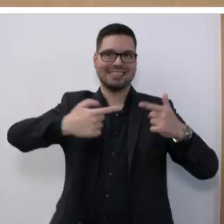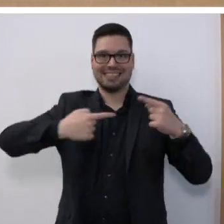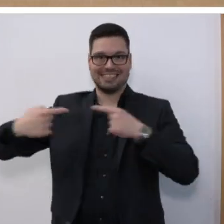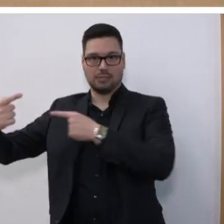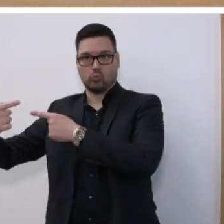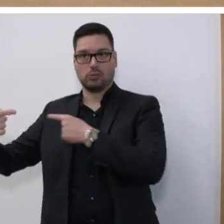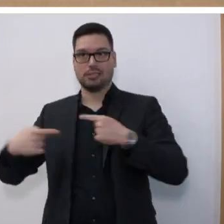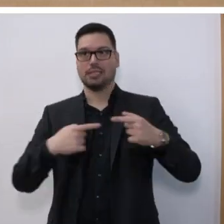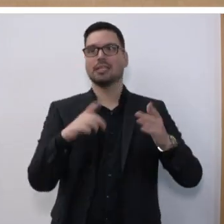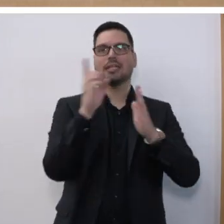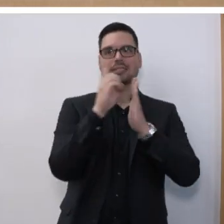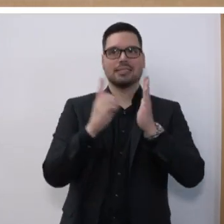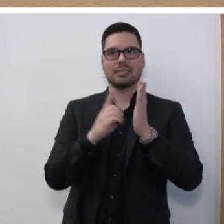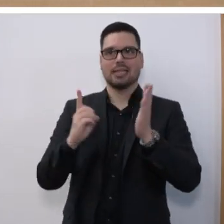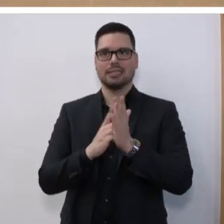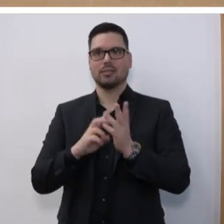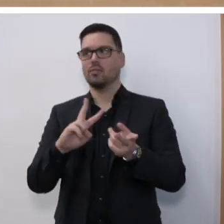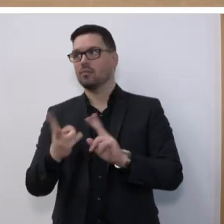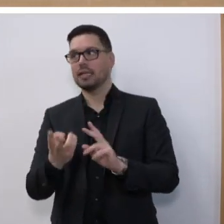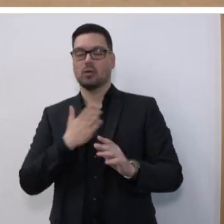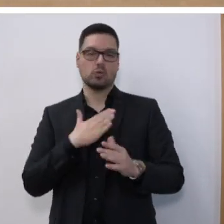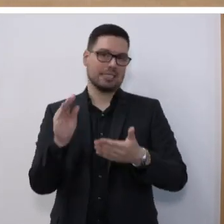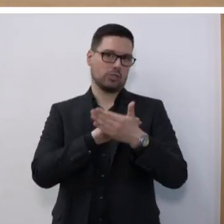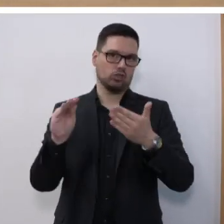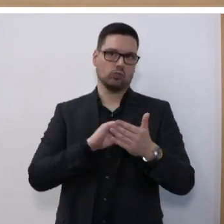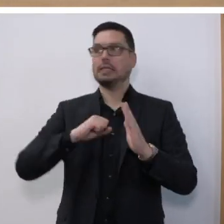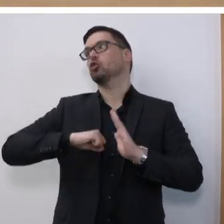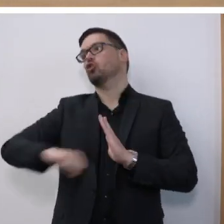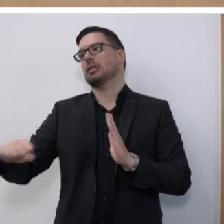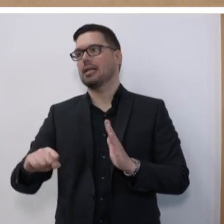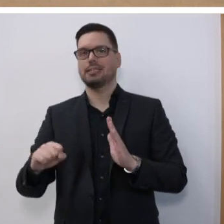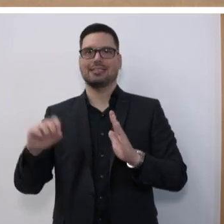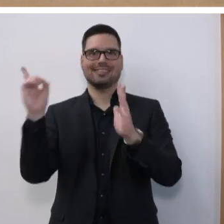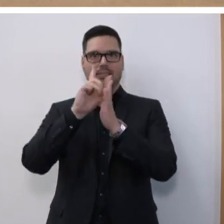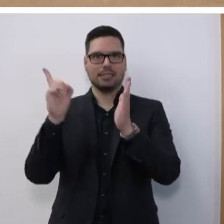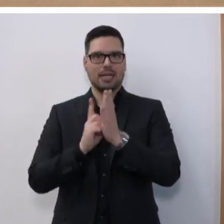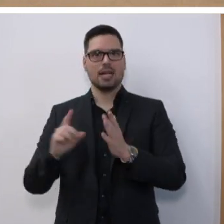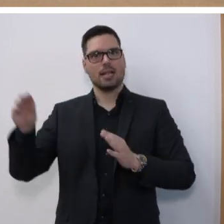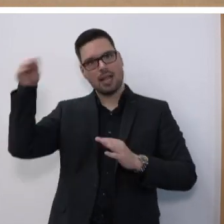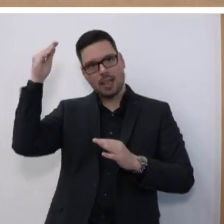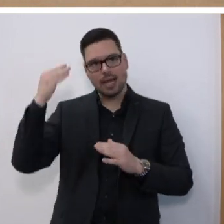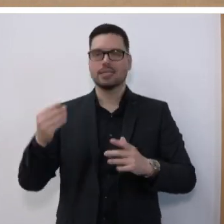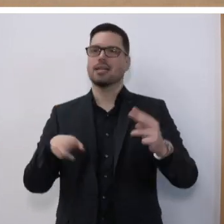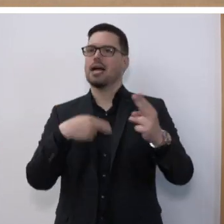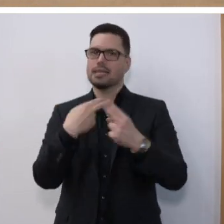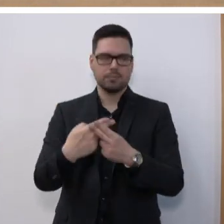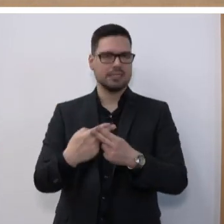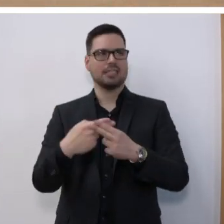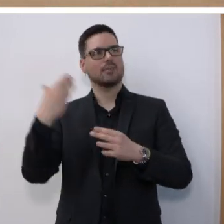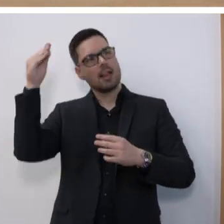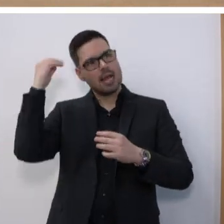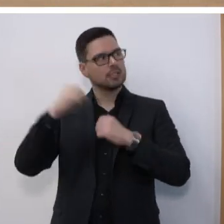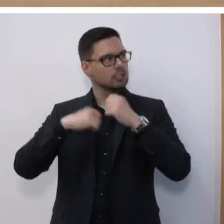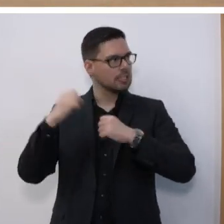Digitalisierung verändert unsere Schulen sehr rasant. Digitale Lernplattformen, adaptive Lernsysteme auf